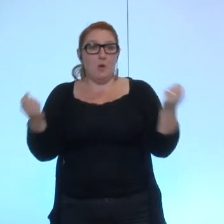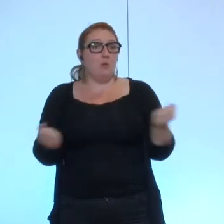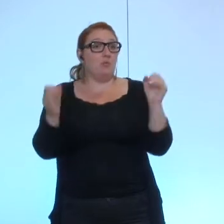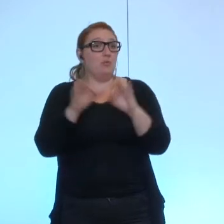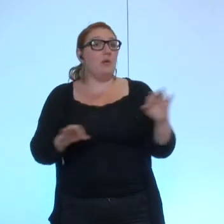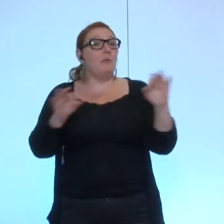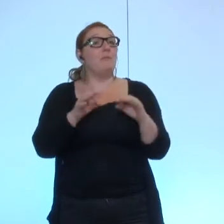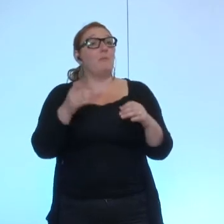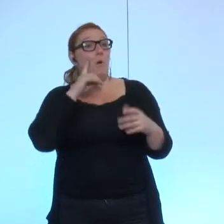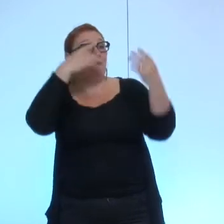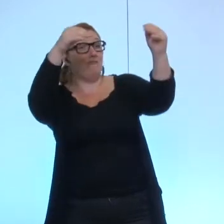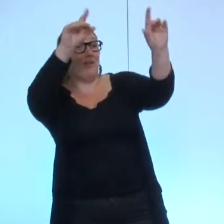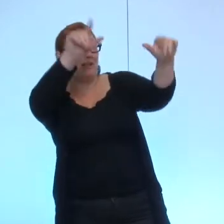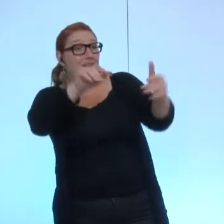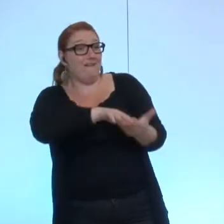en en vente à l'arrière c'est ça